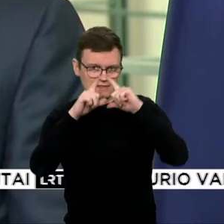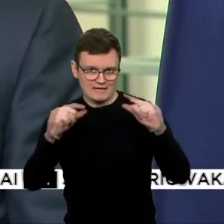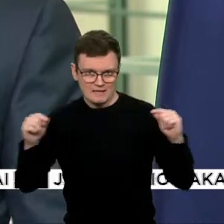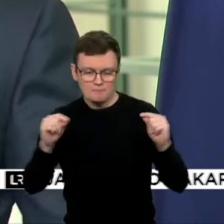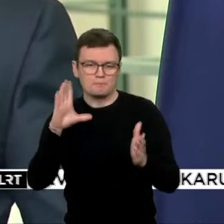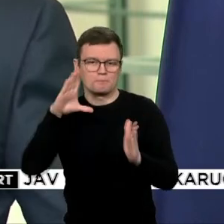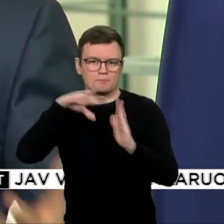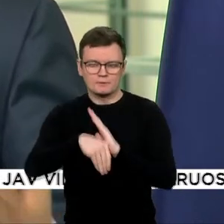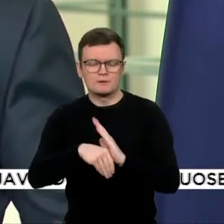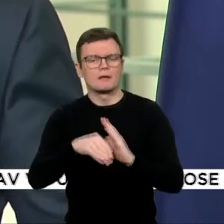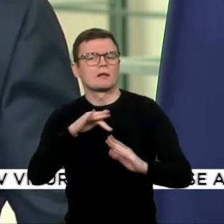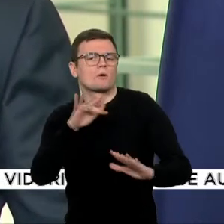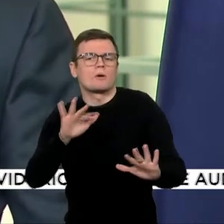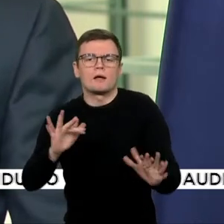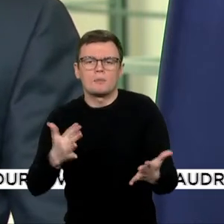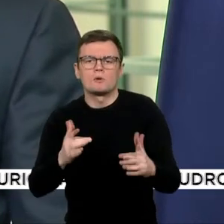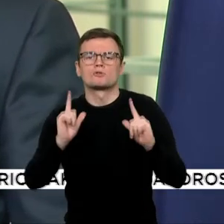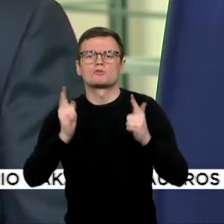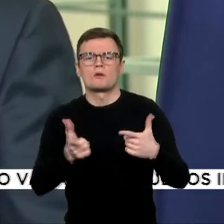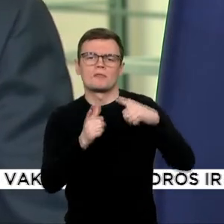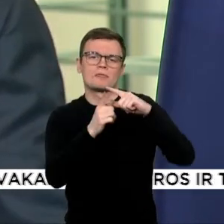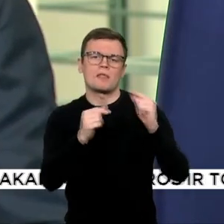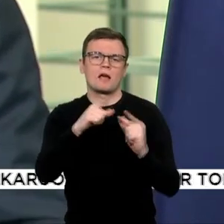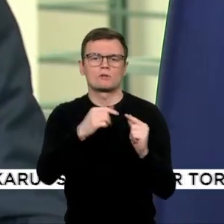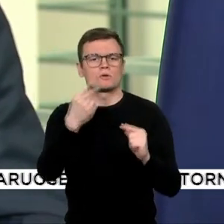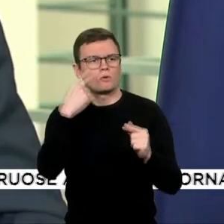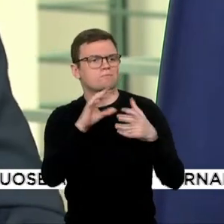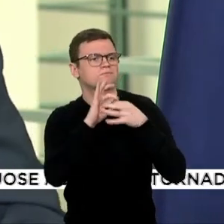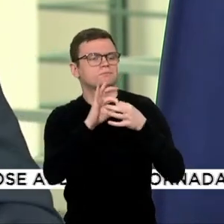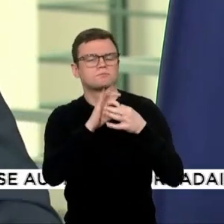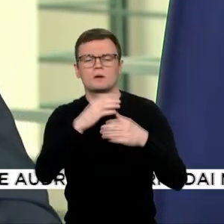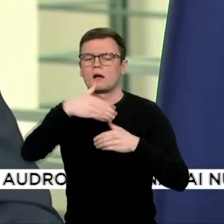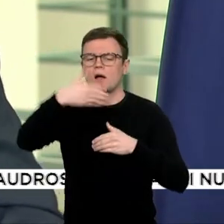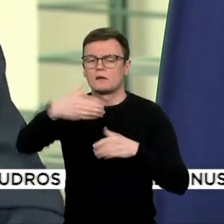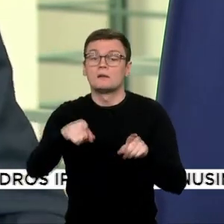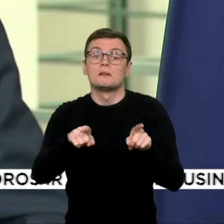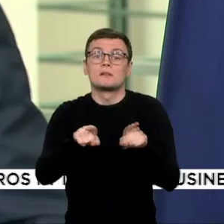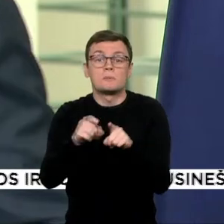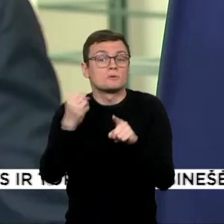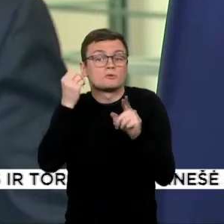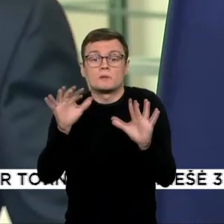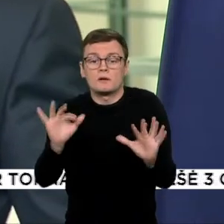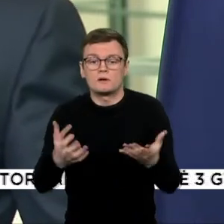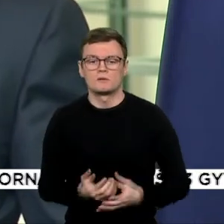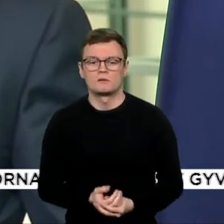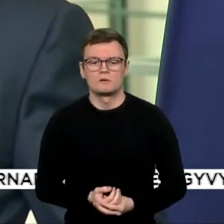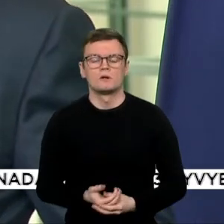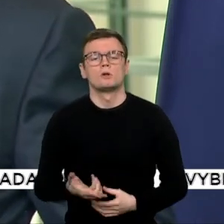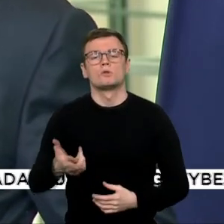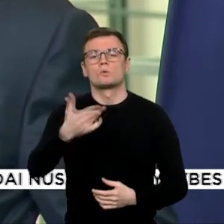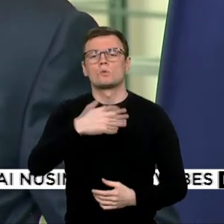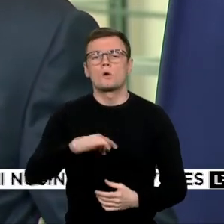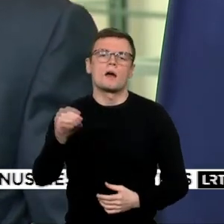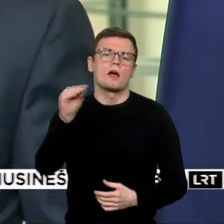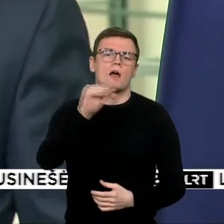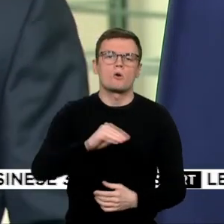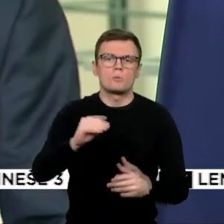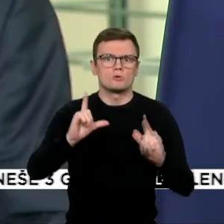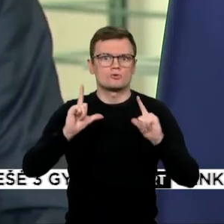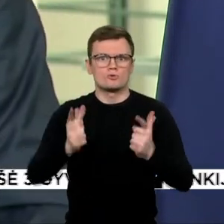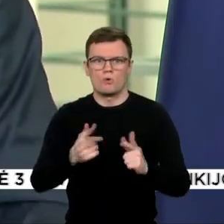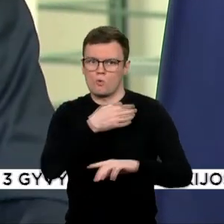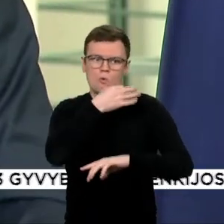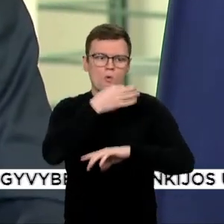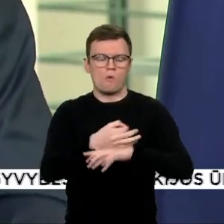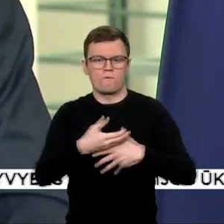transatlantinių santykių ateitį ir tuo pat metu suprantame ir primame, kad niekas nuo mūsų europiečių pečių nenuims atsakomybės